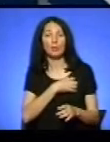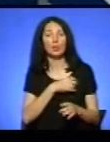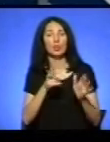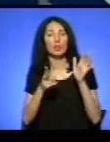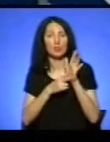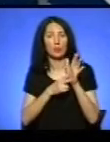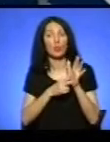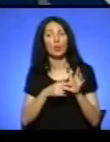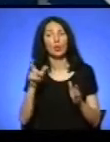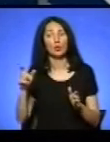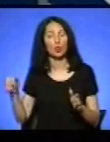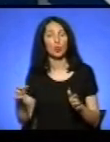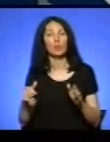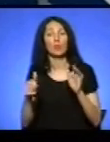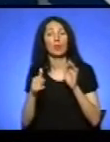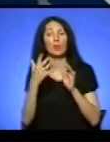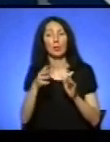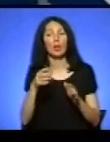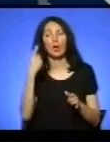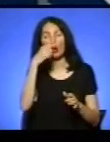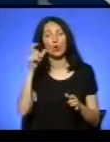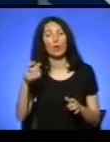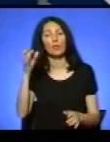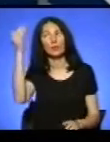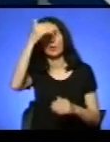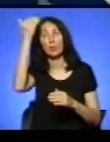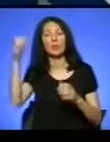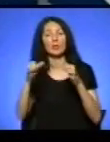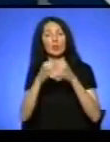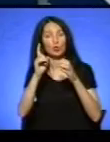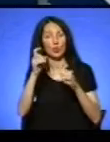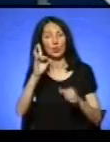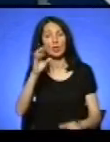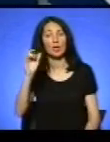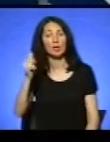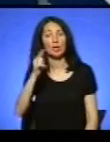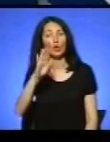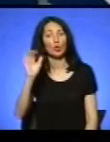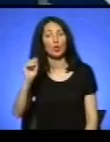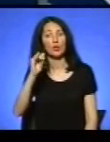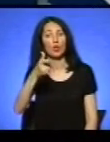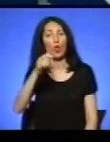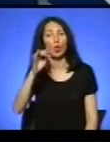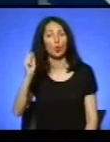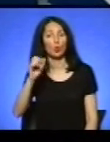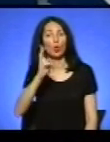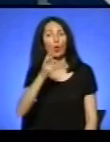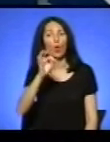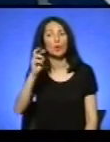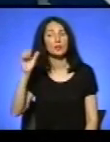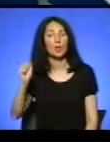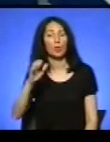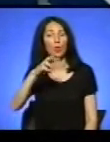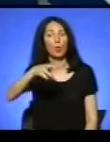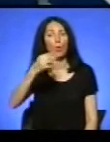Шістьом героїв Небесної сотні – Назарію Войтовичу, Устиму Голоднюку, Олександру Капіносу, Ігорю Костенку, Василю Мойсею,